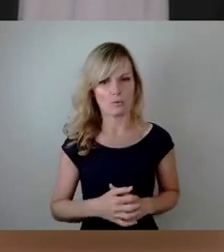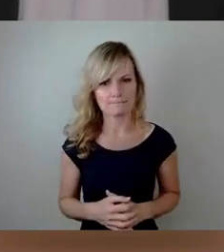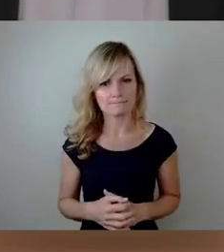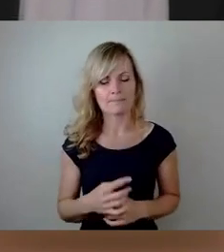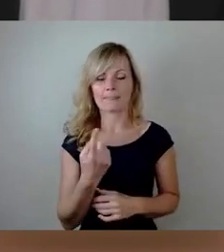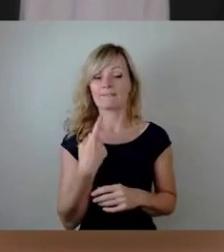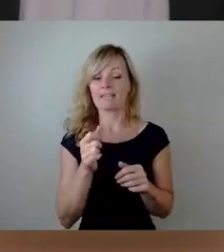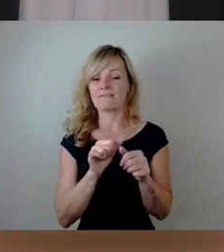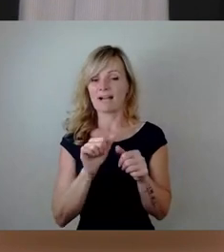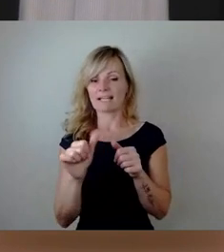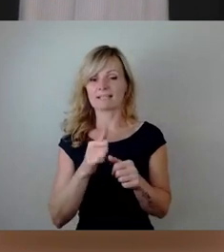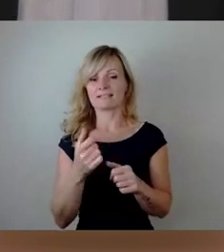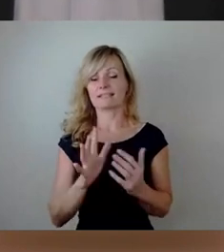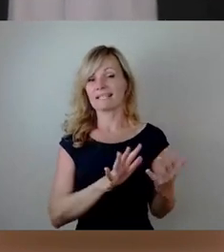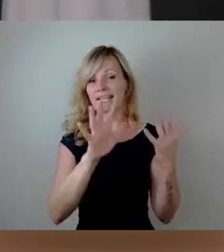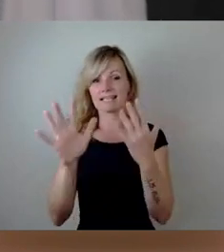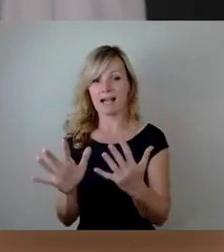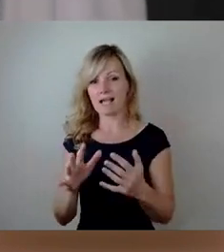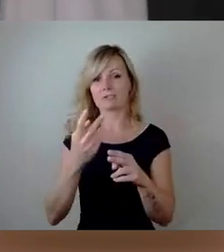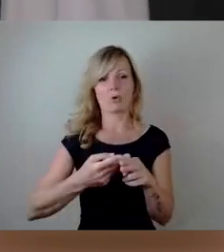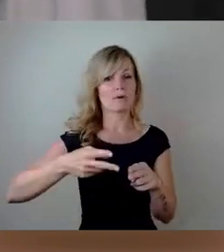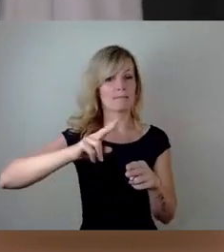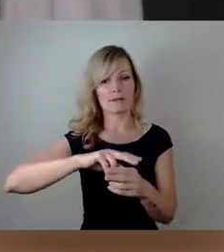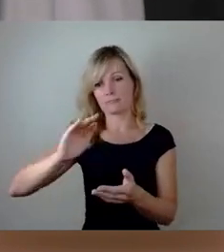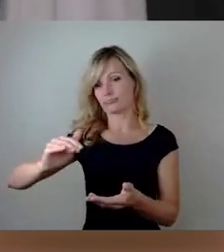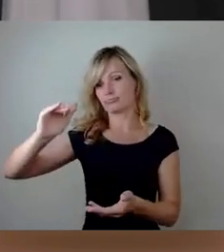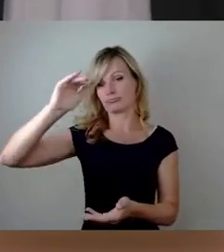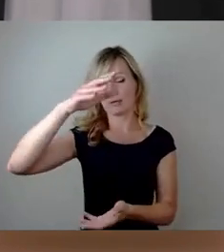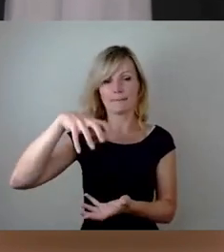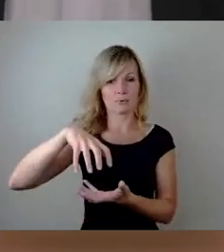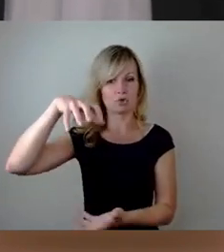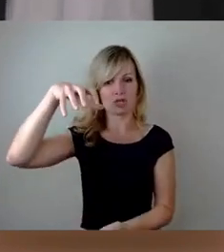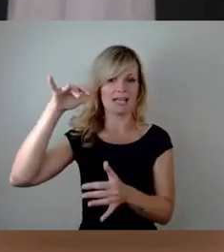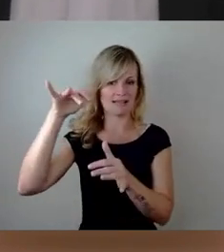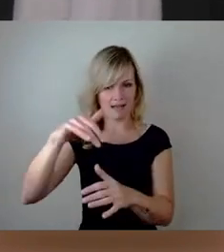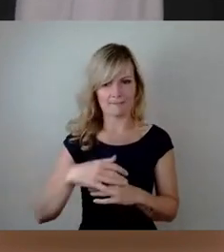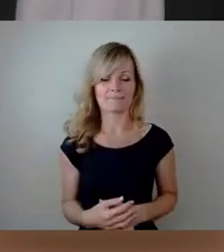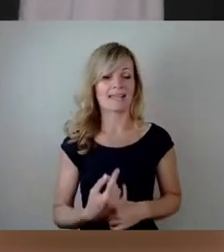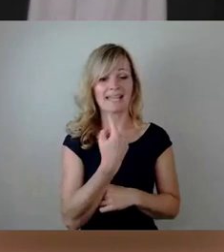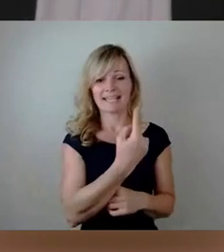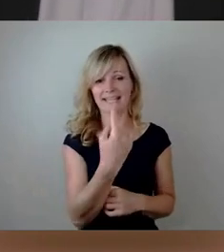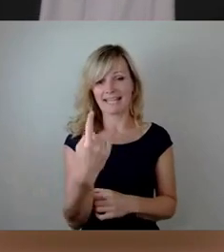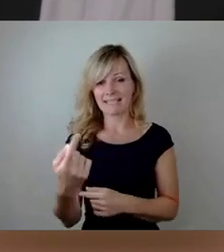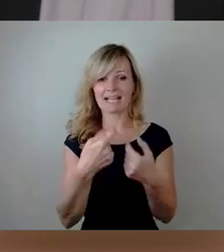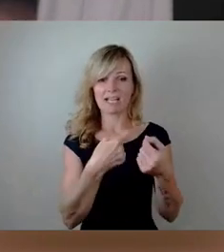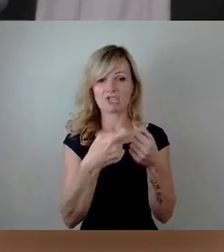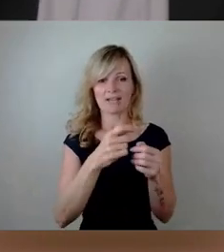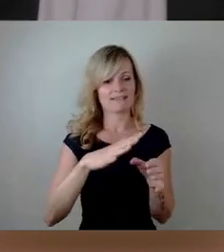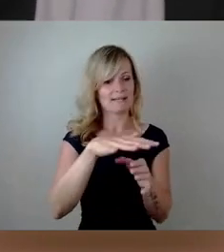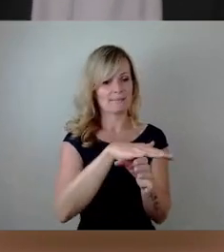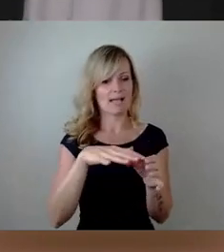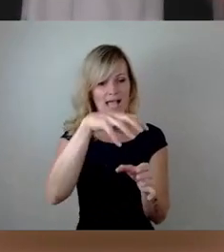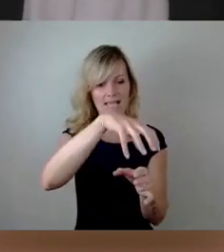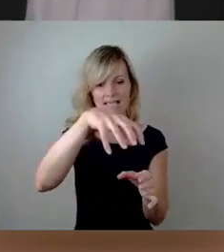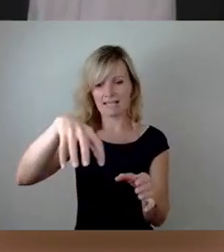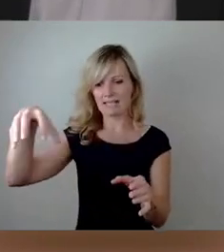innerhalb von zehn Jahren fast eine Verdopplung unseres Budgets. Jeder Geschäftsbereich hat mehr Geld, als er beim letzten